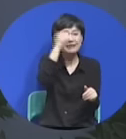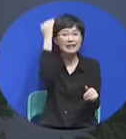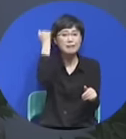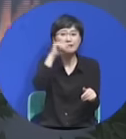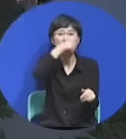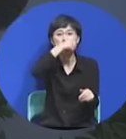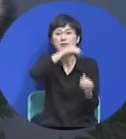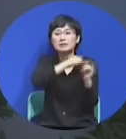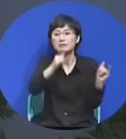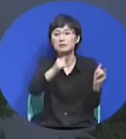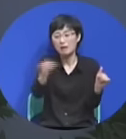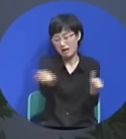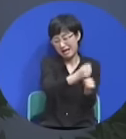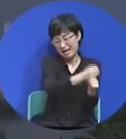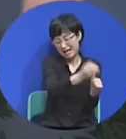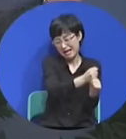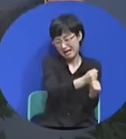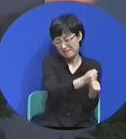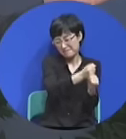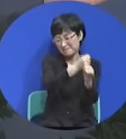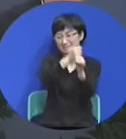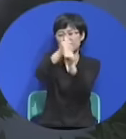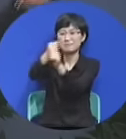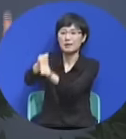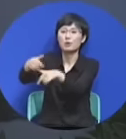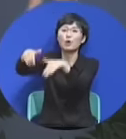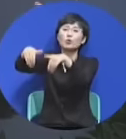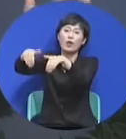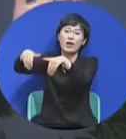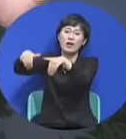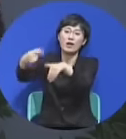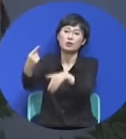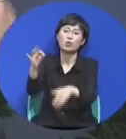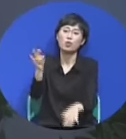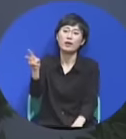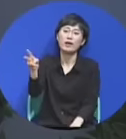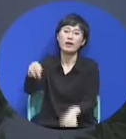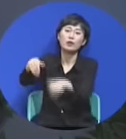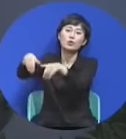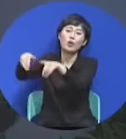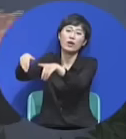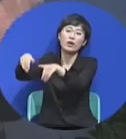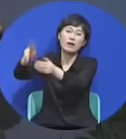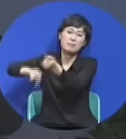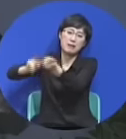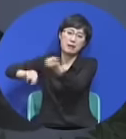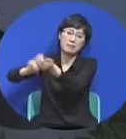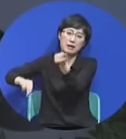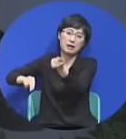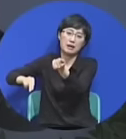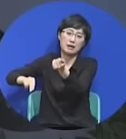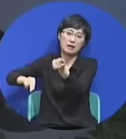그게 다 유럽 사람들 듣기면 콜롬부스부터 시작해서 그 사람들이 개발한다고 하는 게 전부 흑인들 따뜻해 팔았다는 거요.